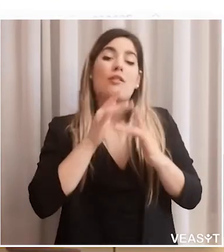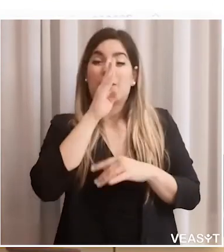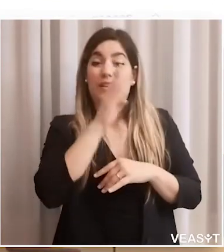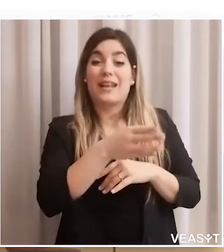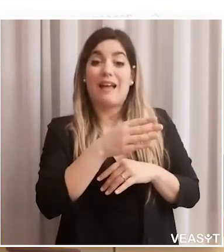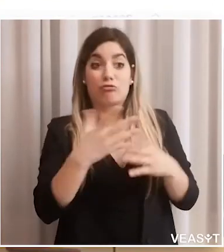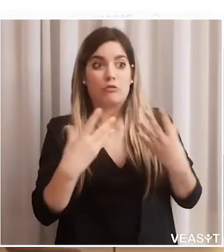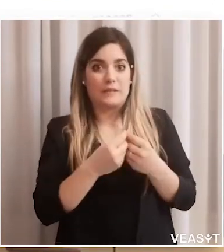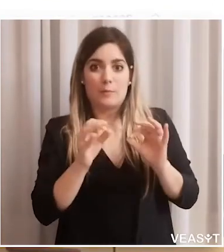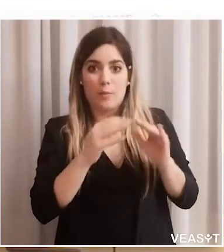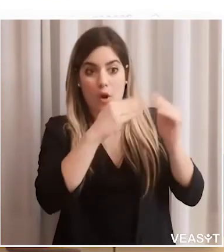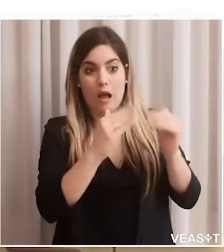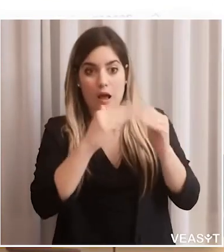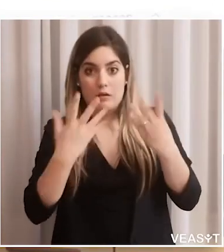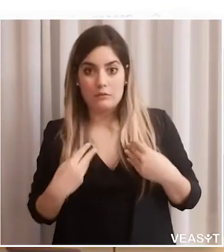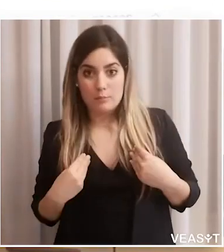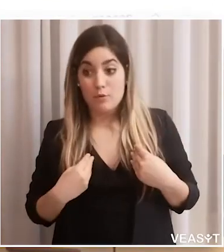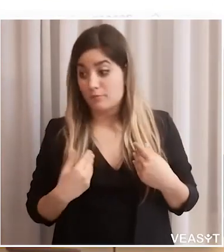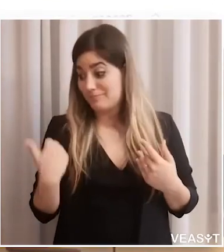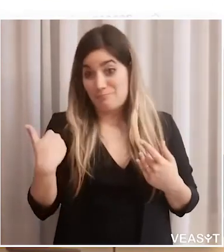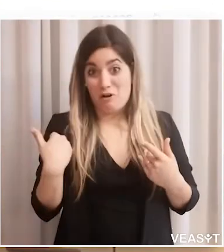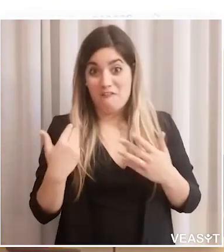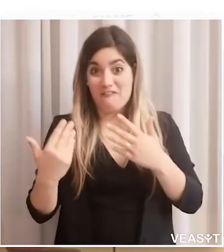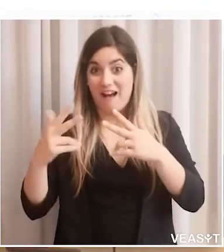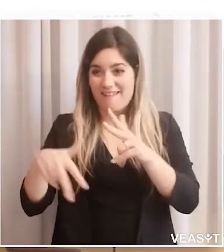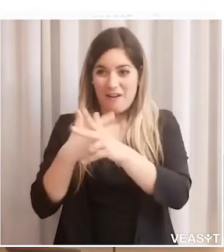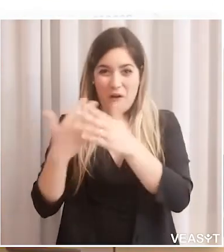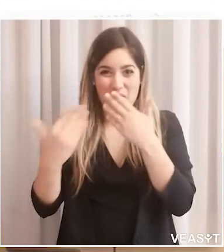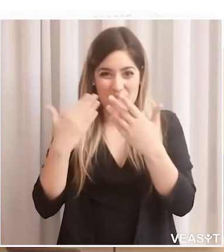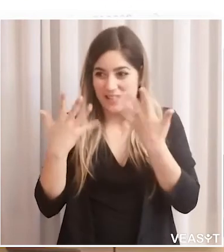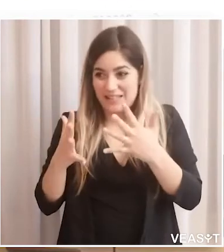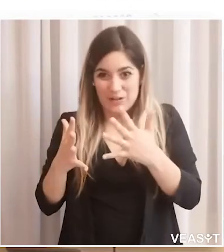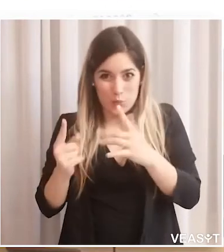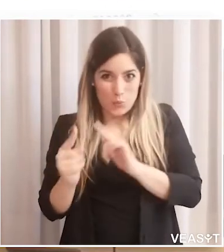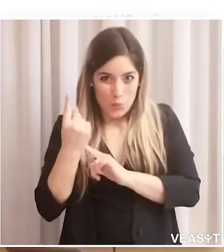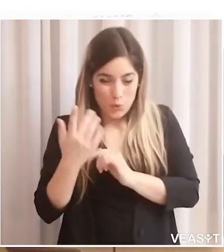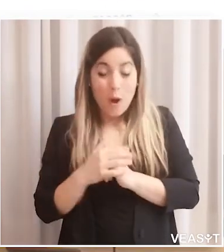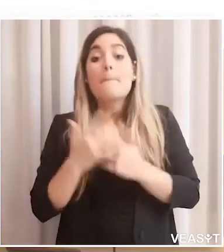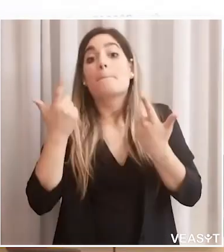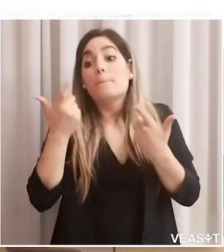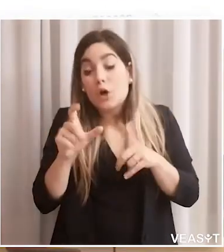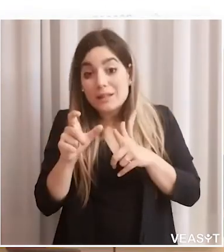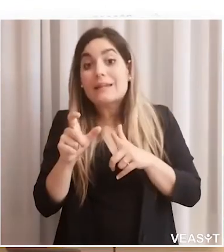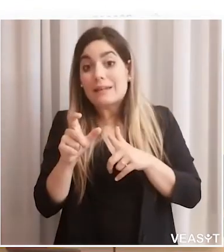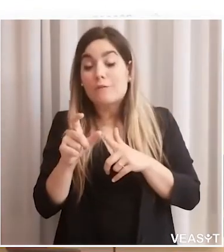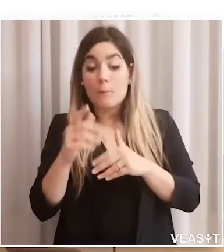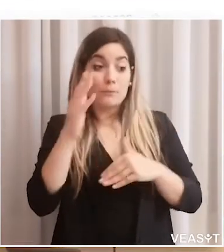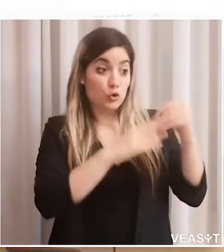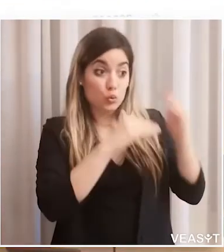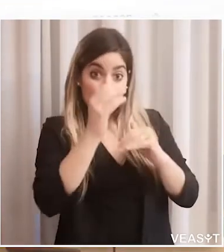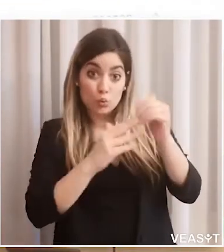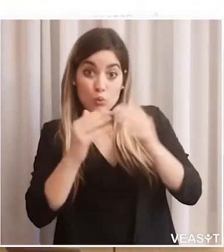in queste strutture. Abbiamo avviato subito un contatto diretto con le strutture, ne abbiamo appena